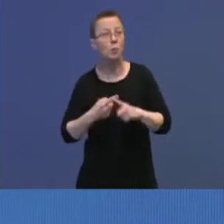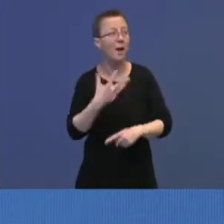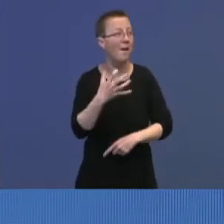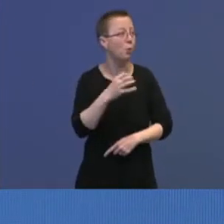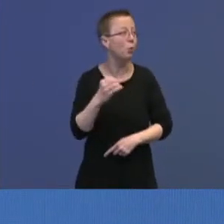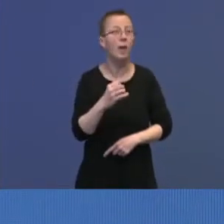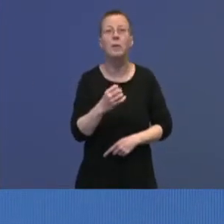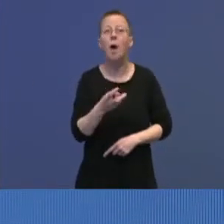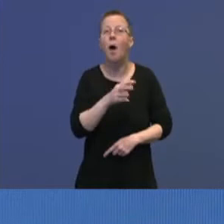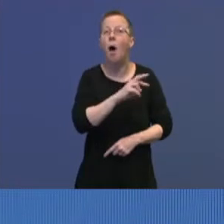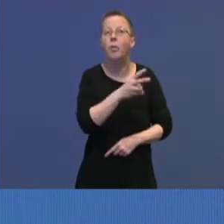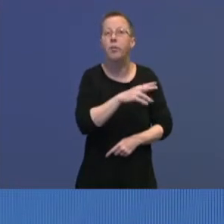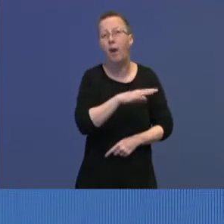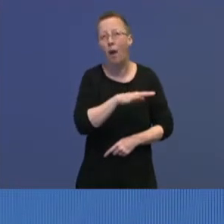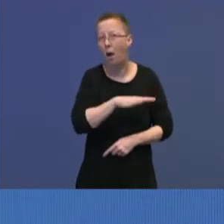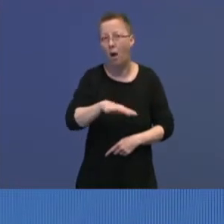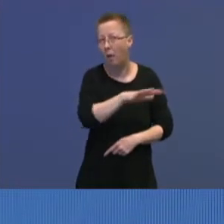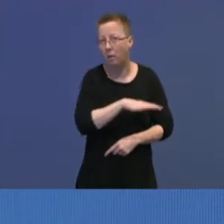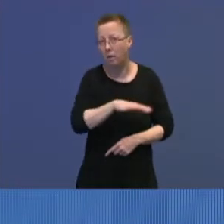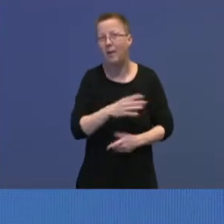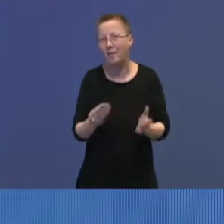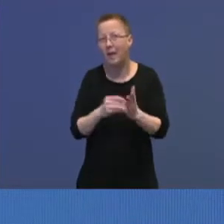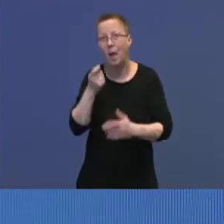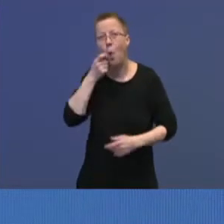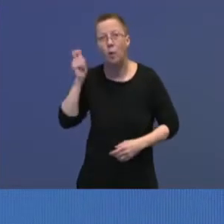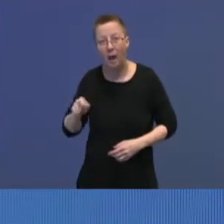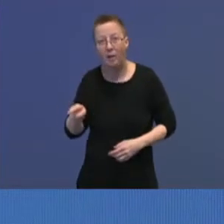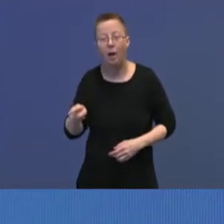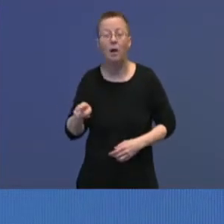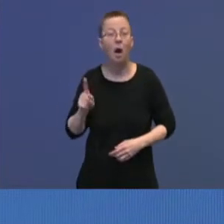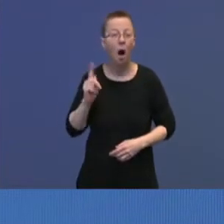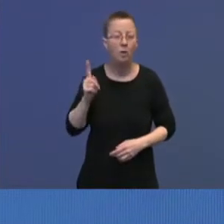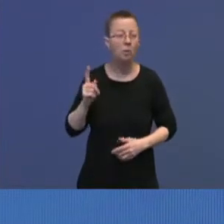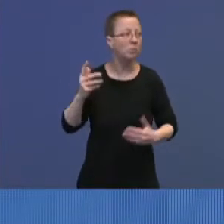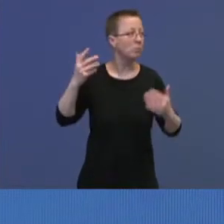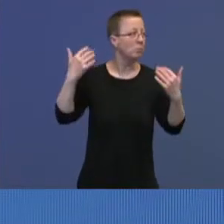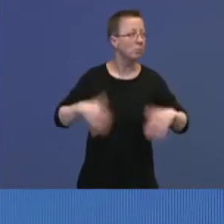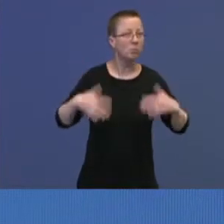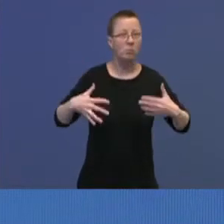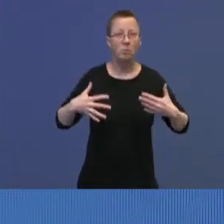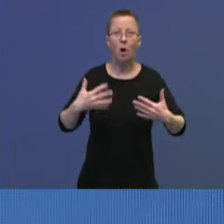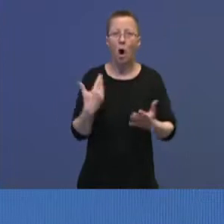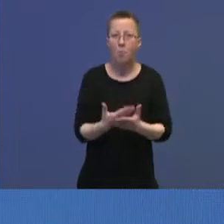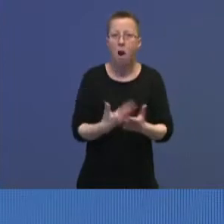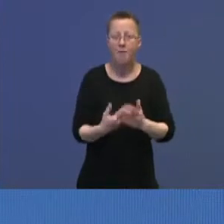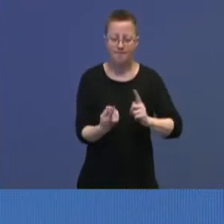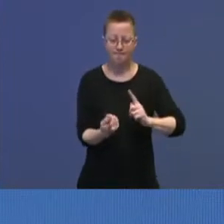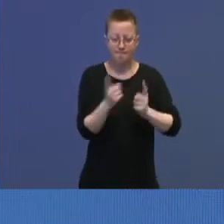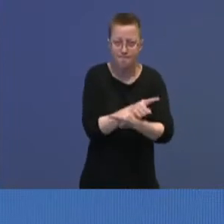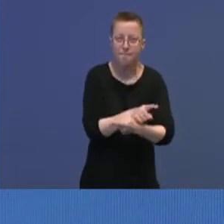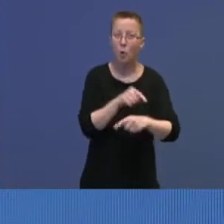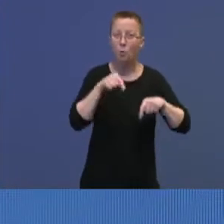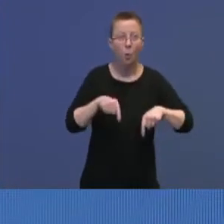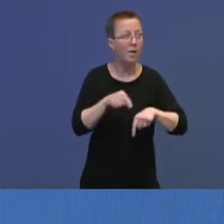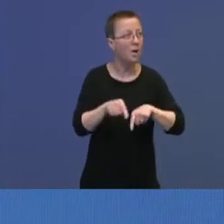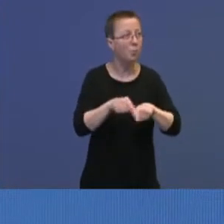det regnestykket. Det er altså en formidabel oppgave å skulle omstille seg litt inn i året